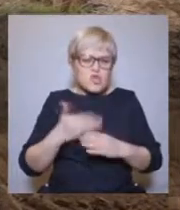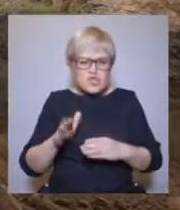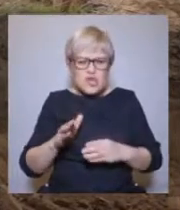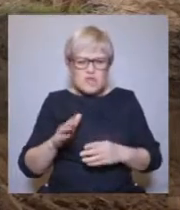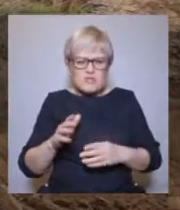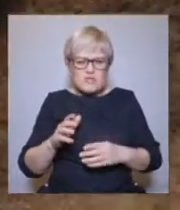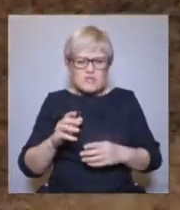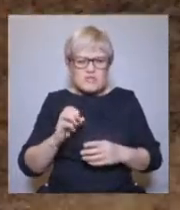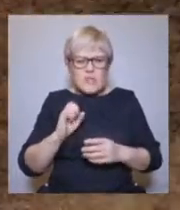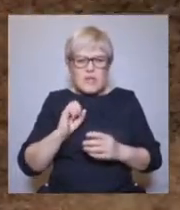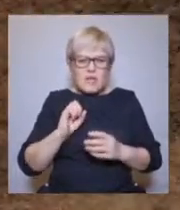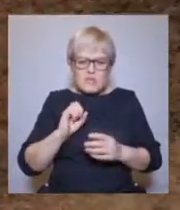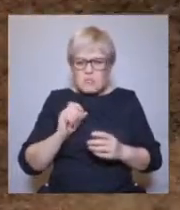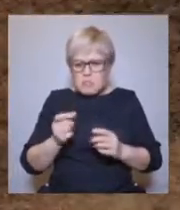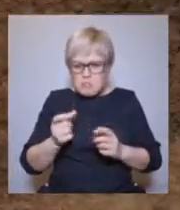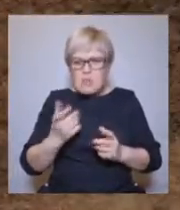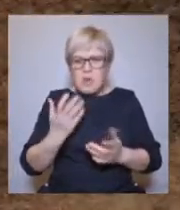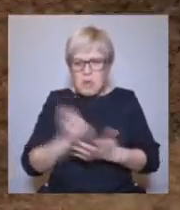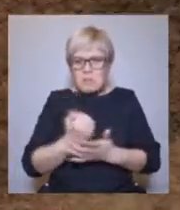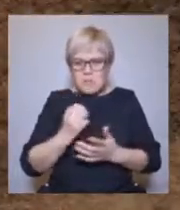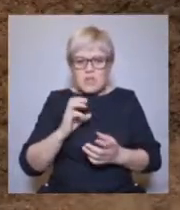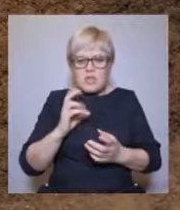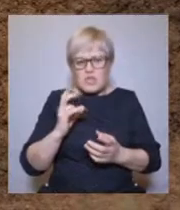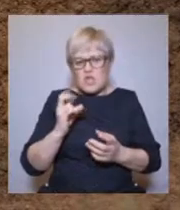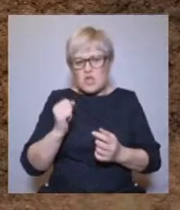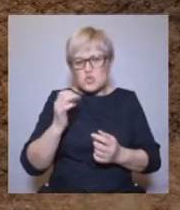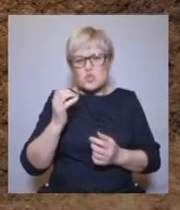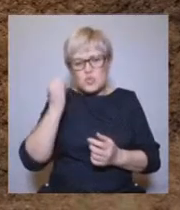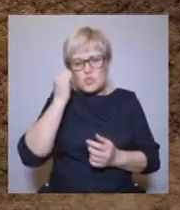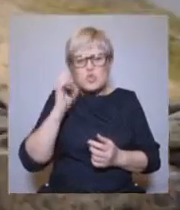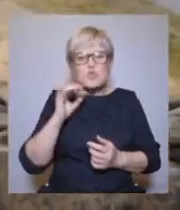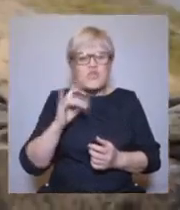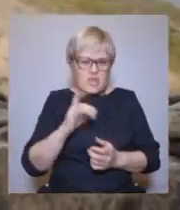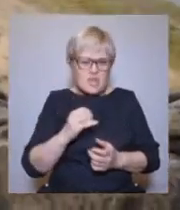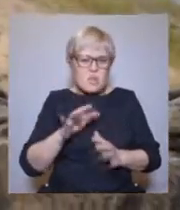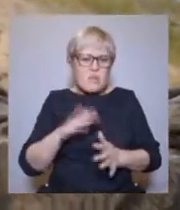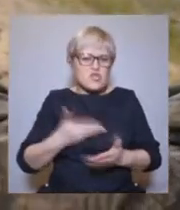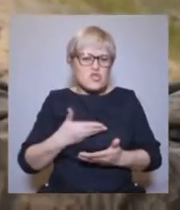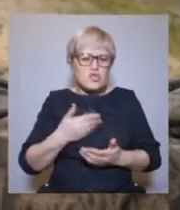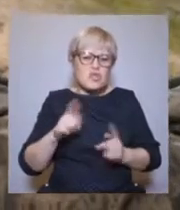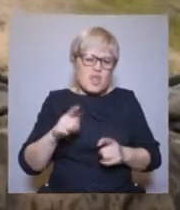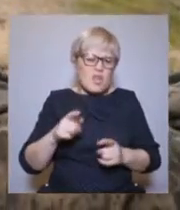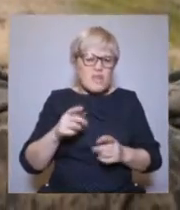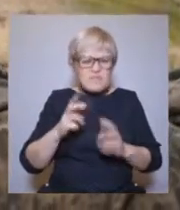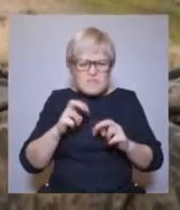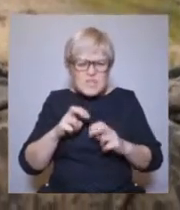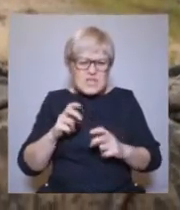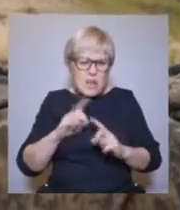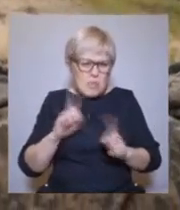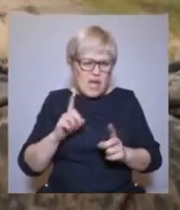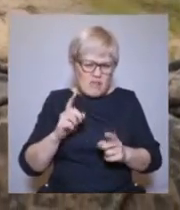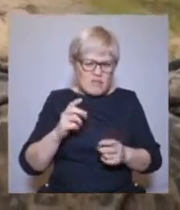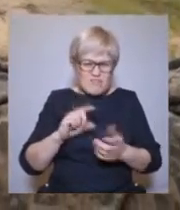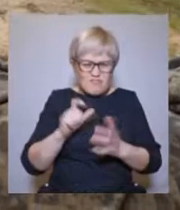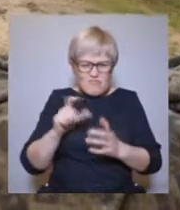раритетов разошлась на сувениры. Местные жители иногда швыряли забавные безделицы из огорода прямо в реку или